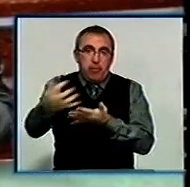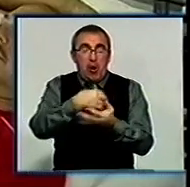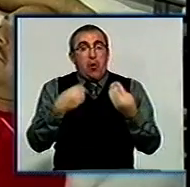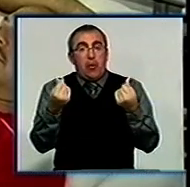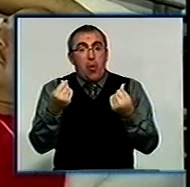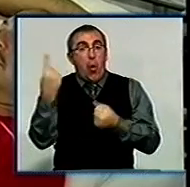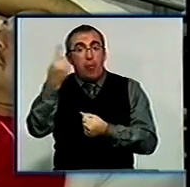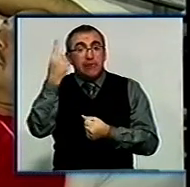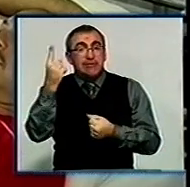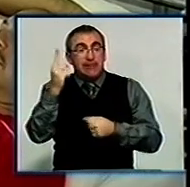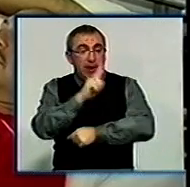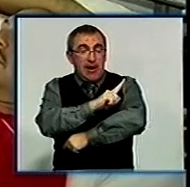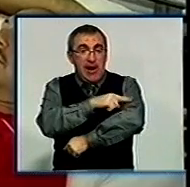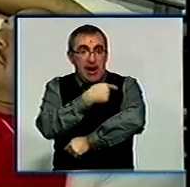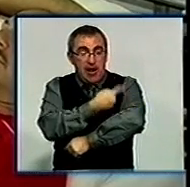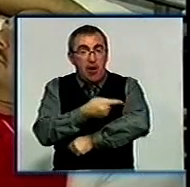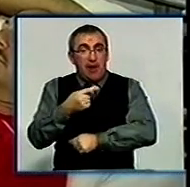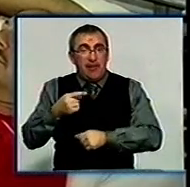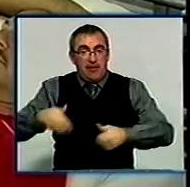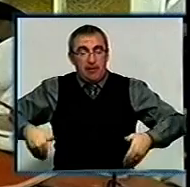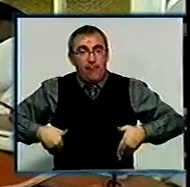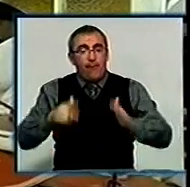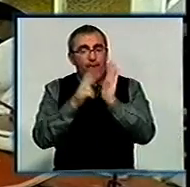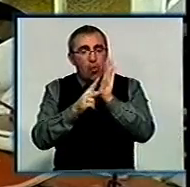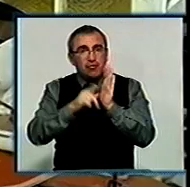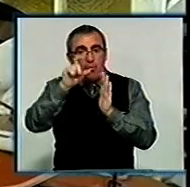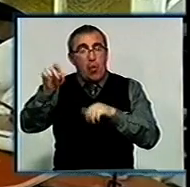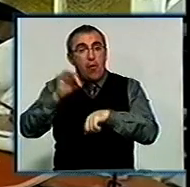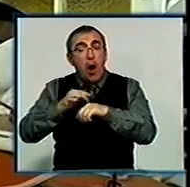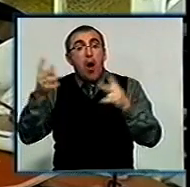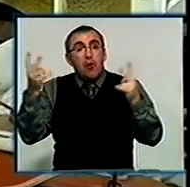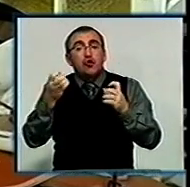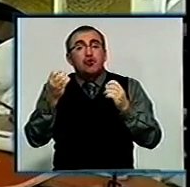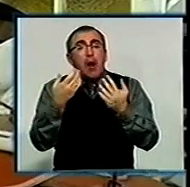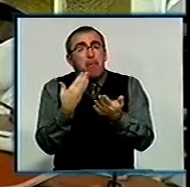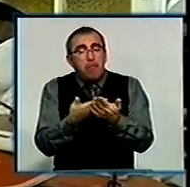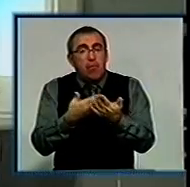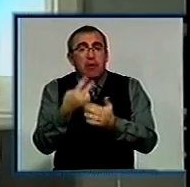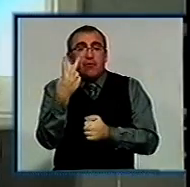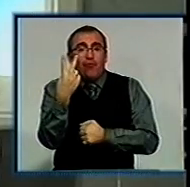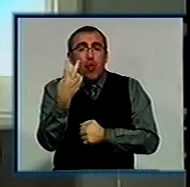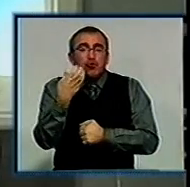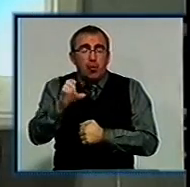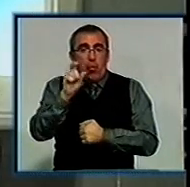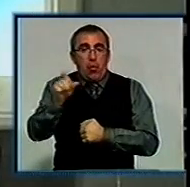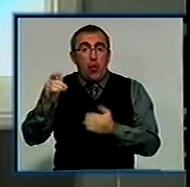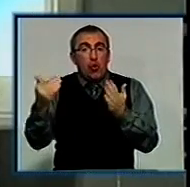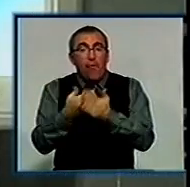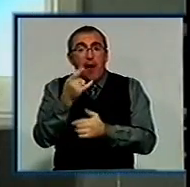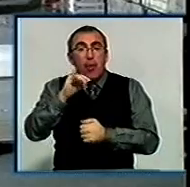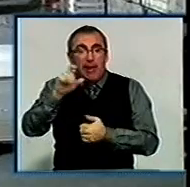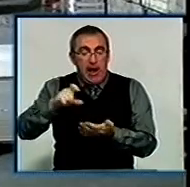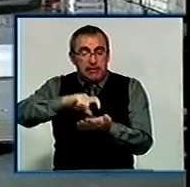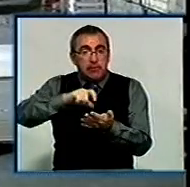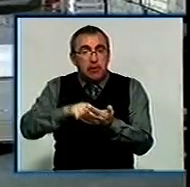Наразі в обласній лікарні на замісній нерковій терапії знаходиться 80 хворих, а потребують її ще близько двох сотень людей. У новій гемодіалізній